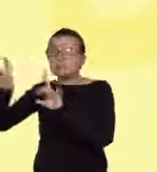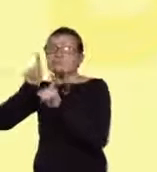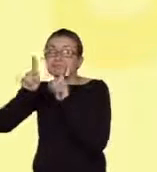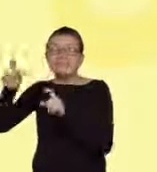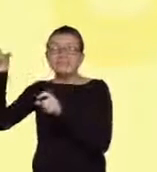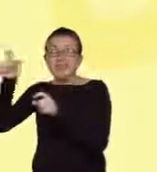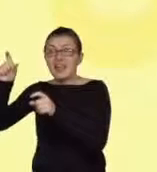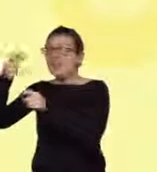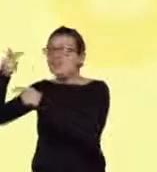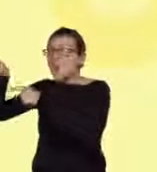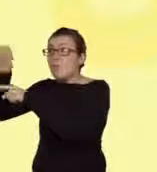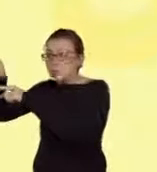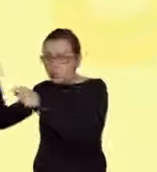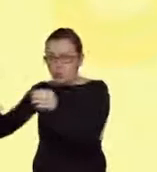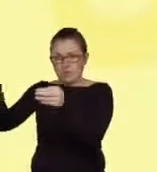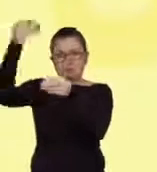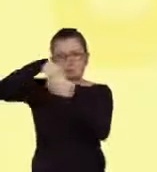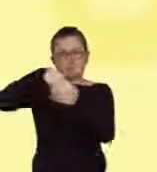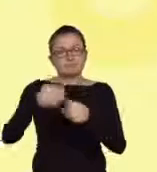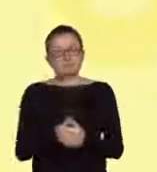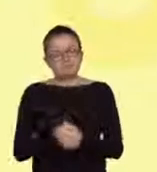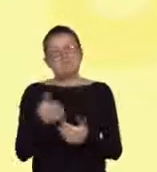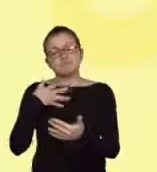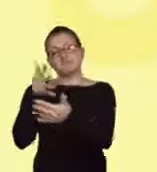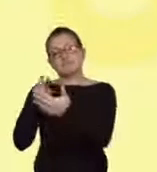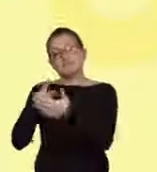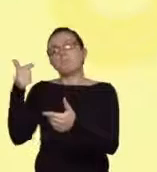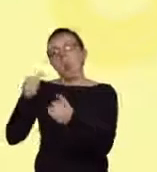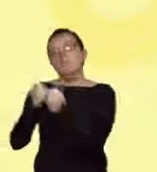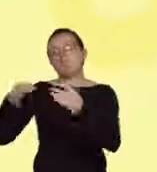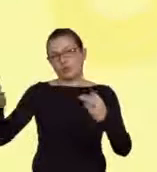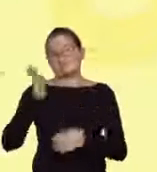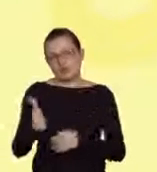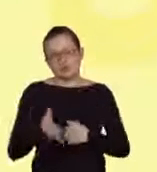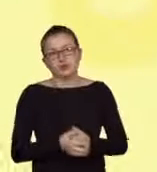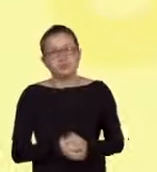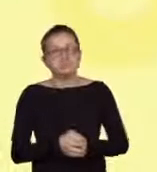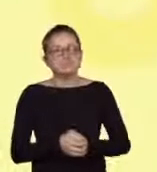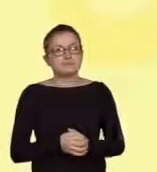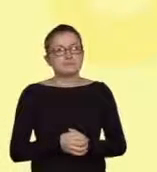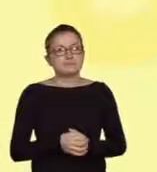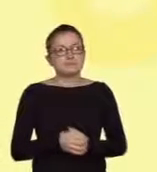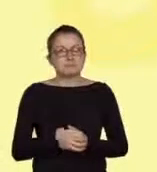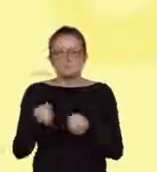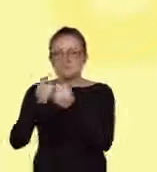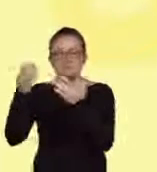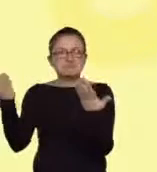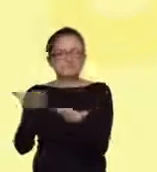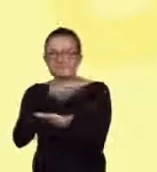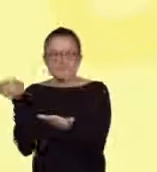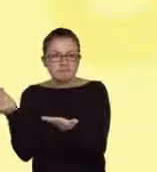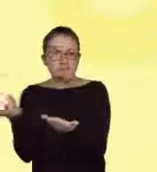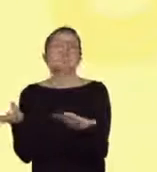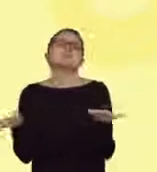przypadku spodziewamy się wyniku pozytywnego reakcji, a nieudana próba namnożenia DNA wirusowego